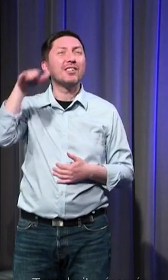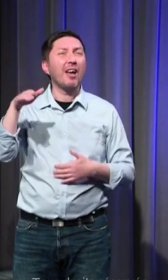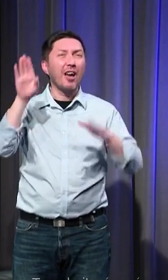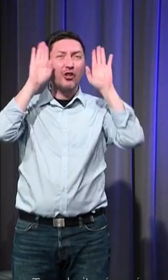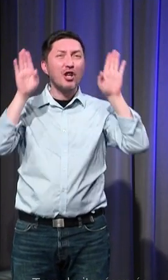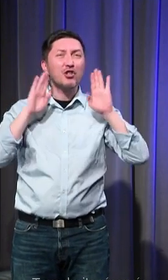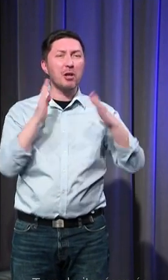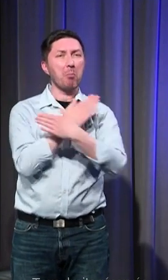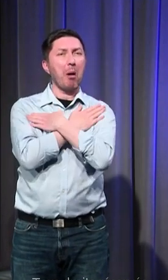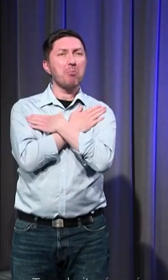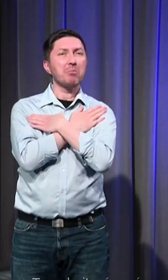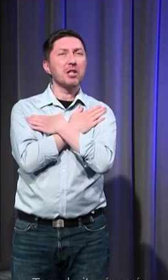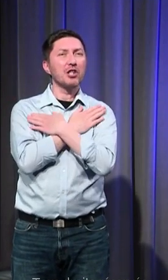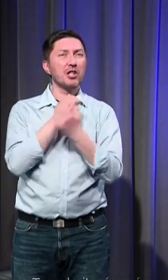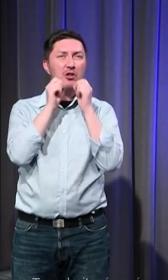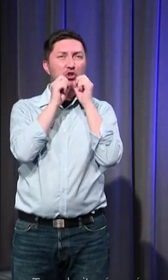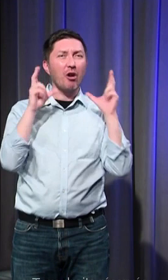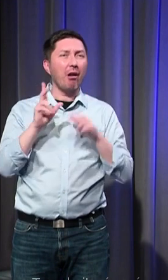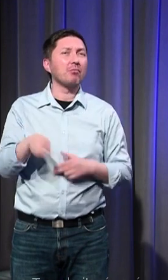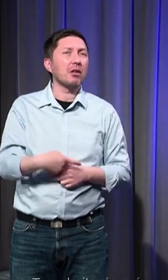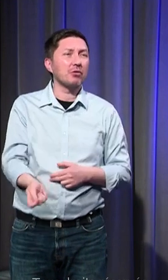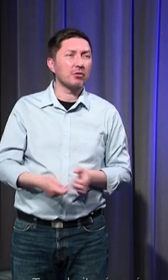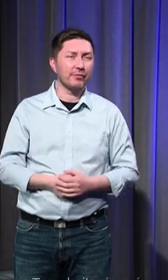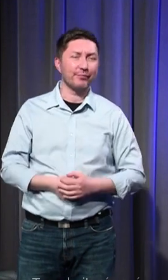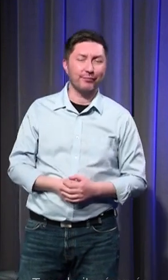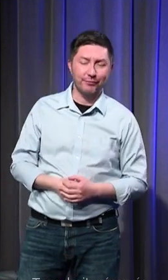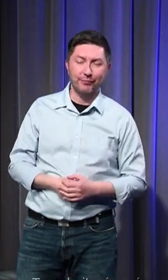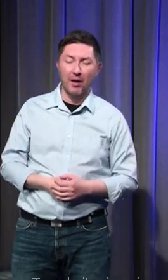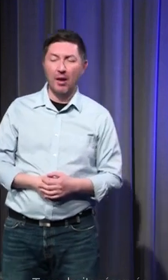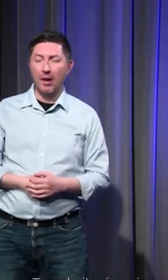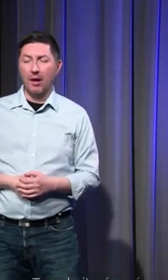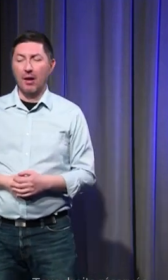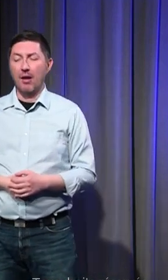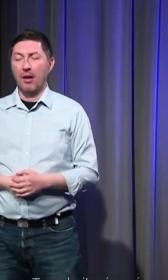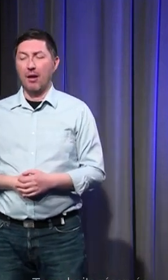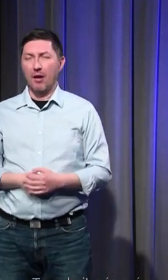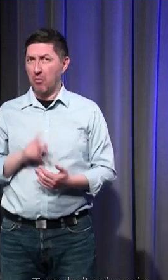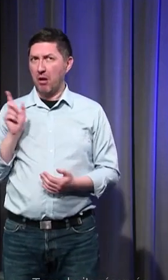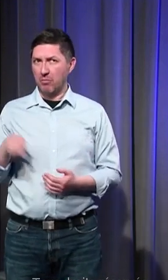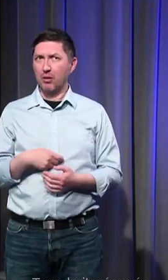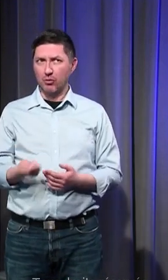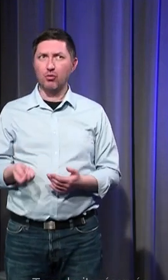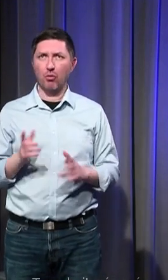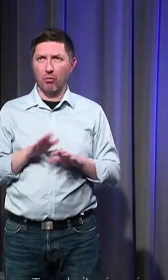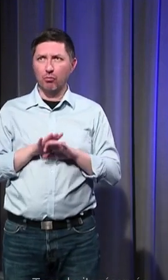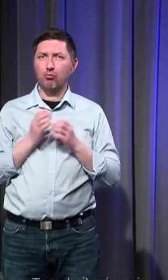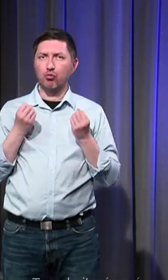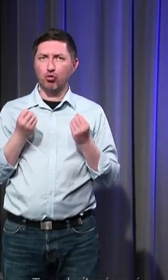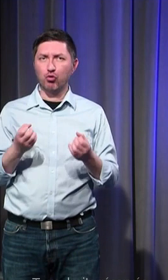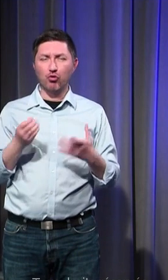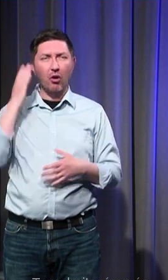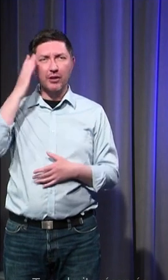à Saqqara mais l'animal bénéficie de pratiques tout à fait particulières et accompagne très souvent